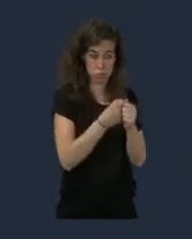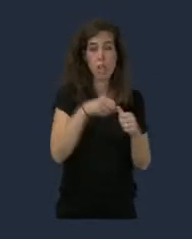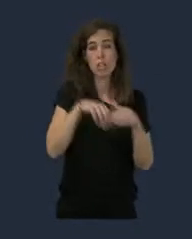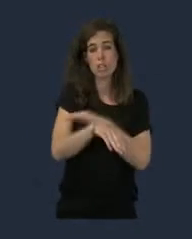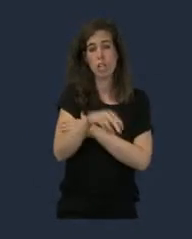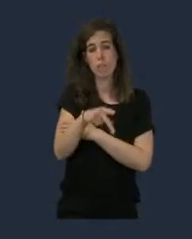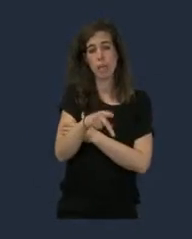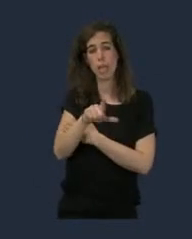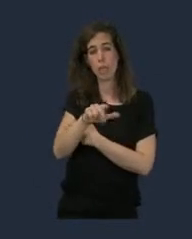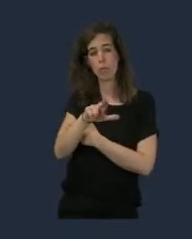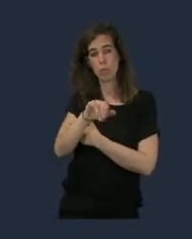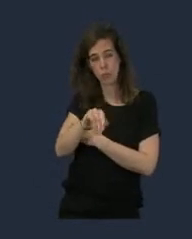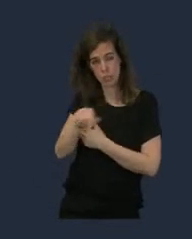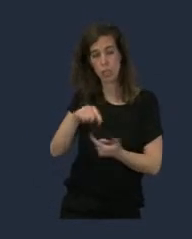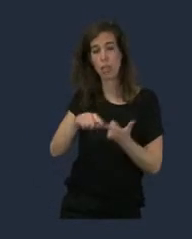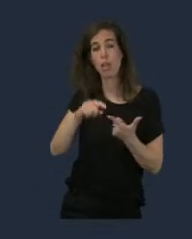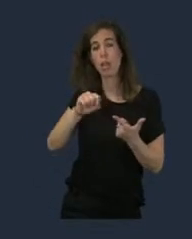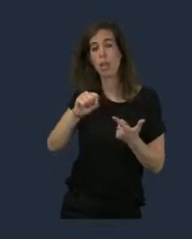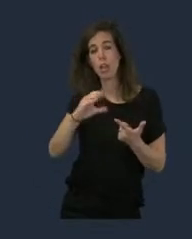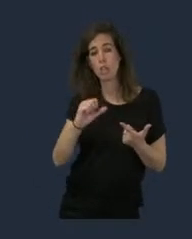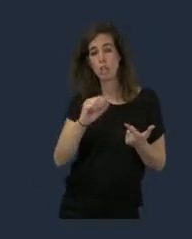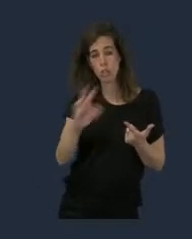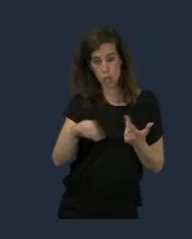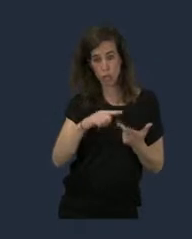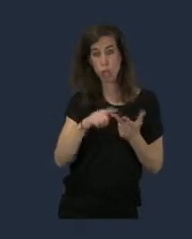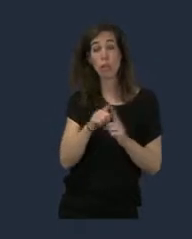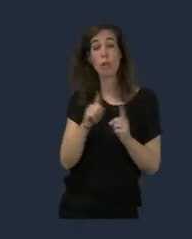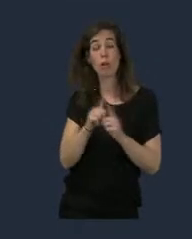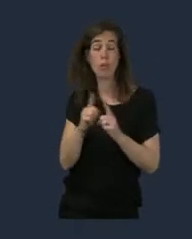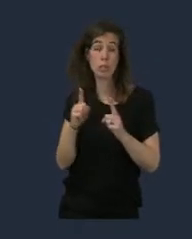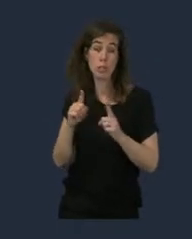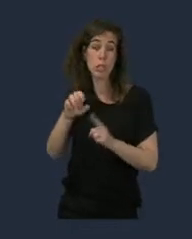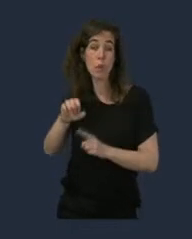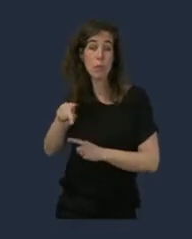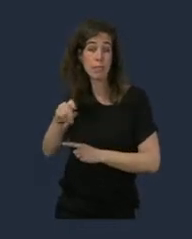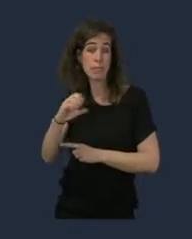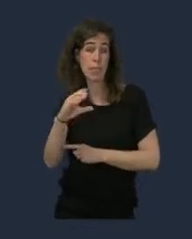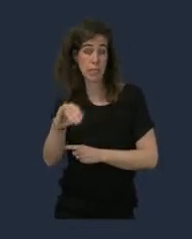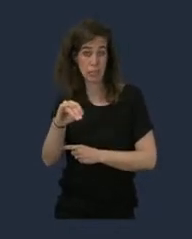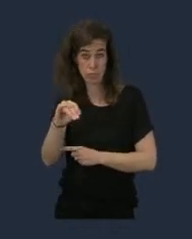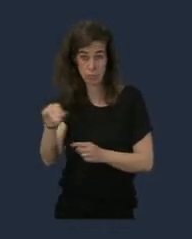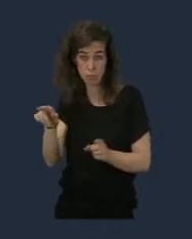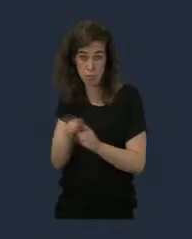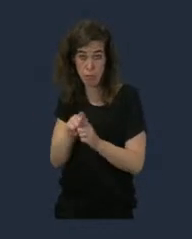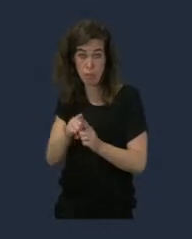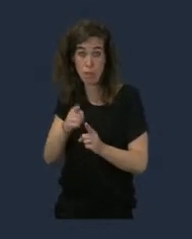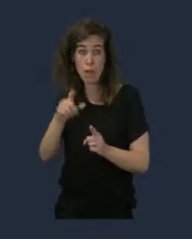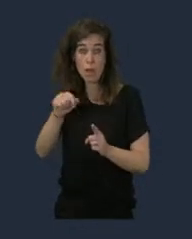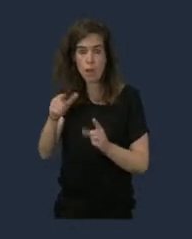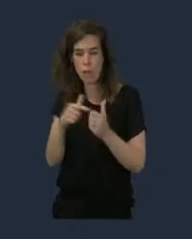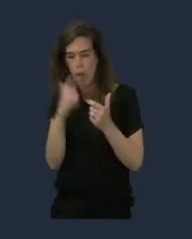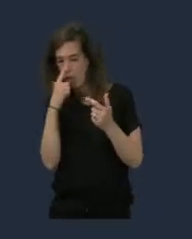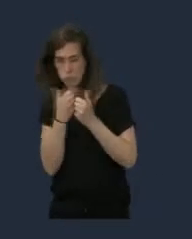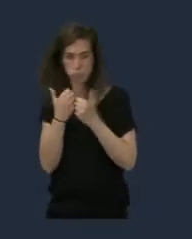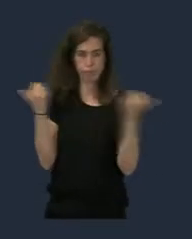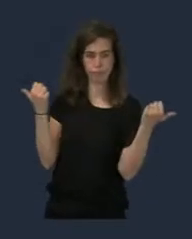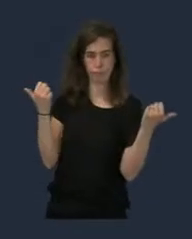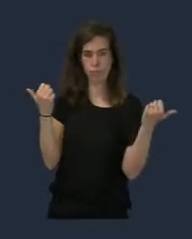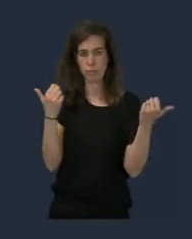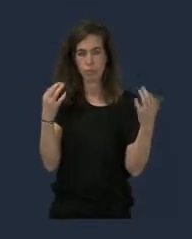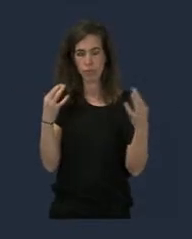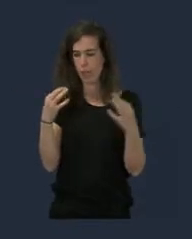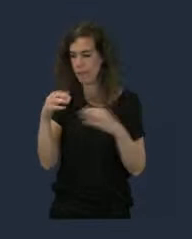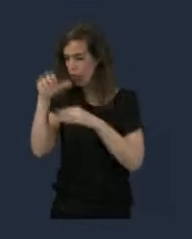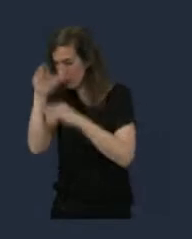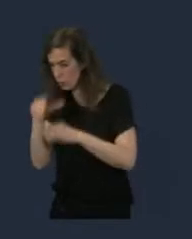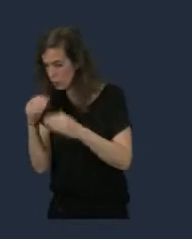SCOT, les PAT bien sûr à l'échelle des EPCI et de faire en sorte qu'il n ait pas d'antagonisme entre la protection des